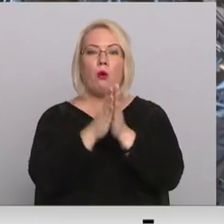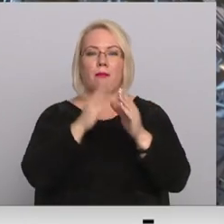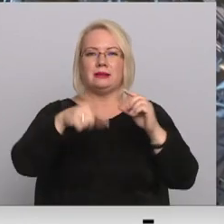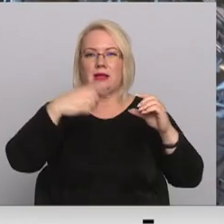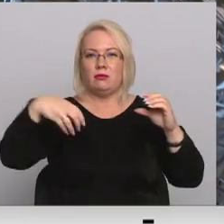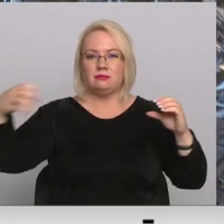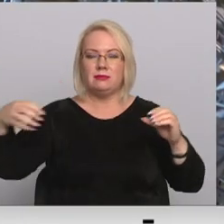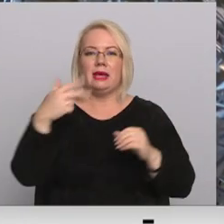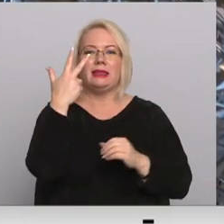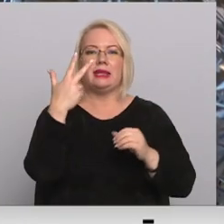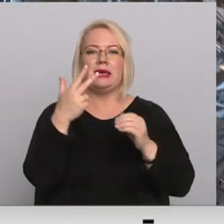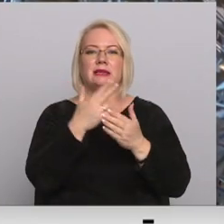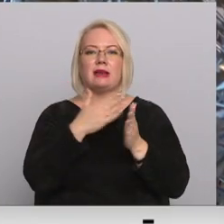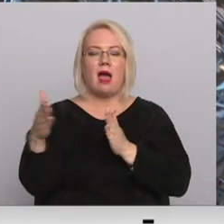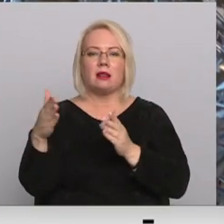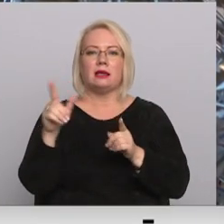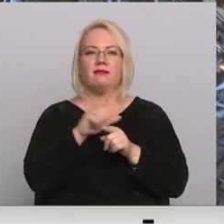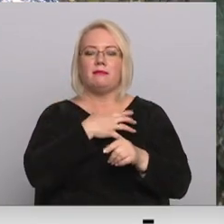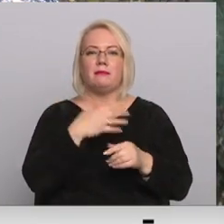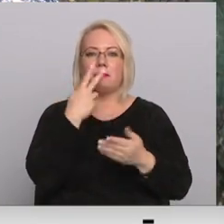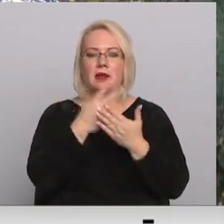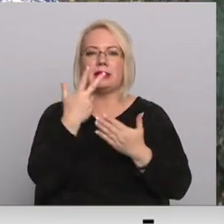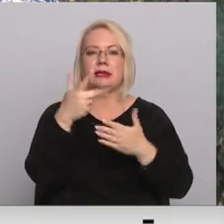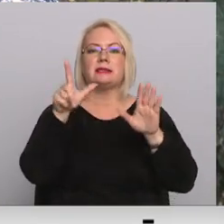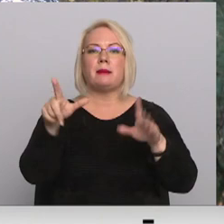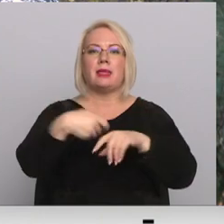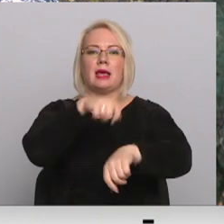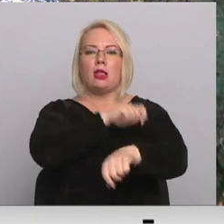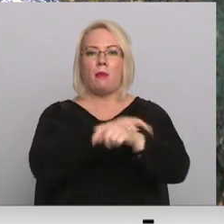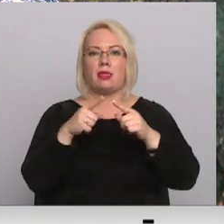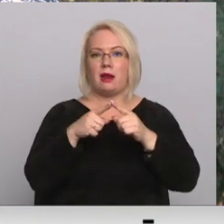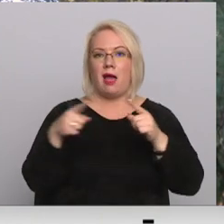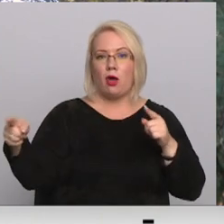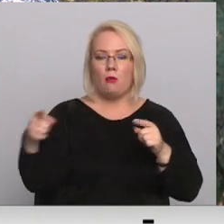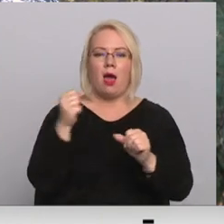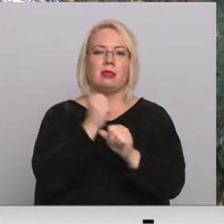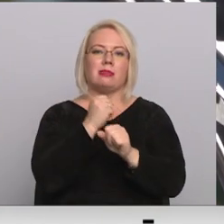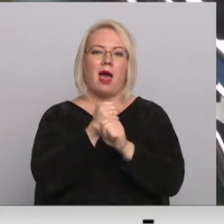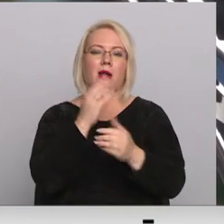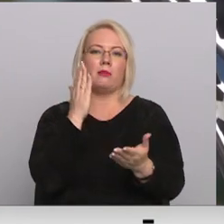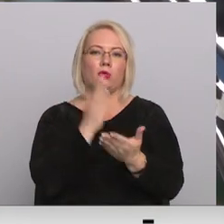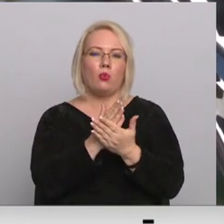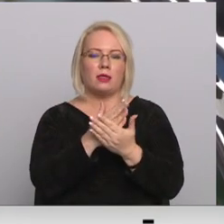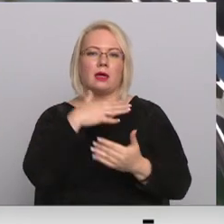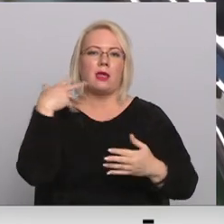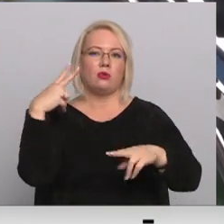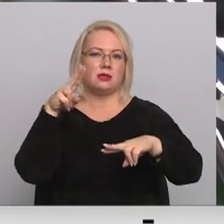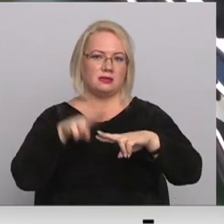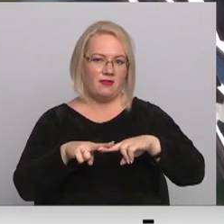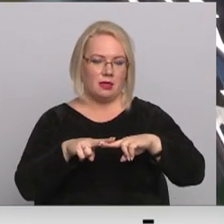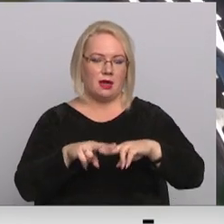stiepli trīs kārtās paredzēts novilp 37 kilometru garumā. Darbi norita paralēli vairākās vietās.